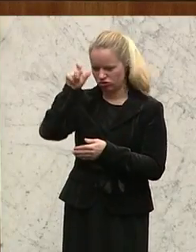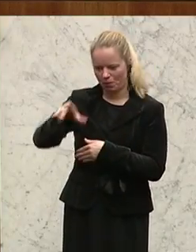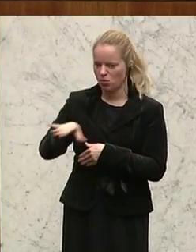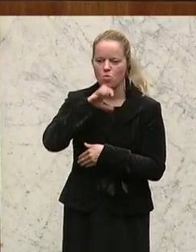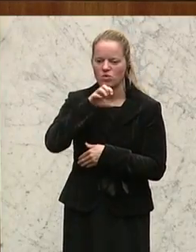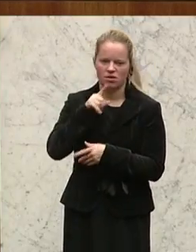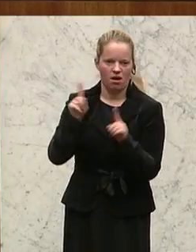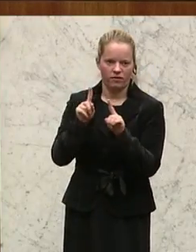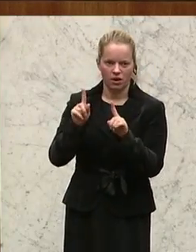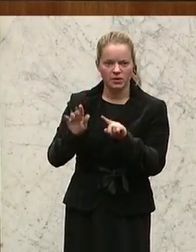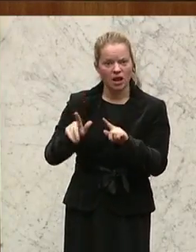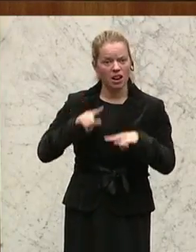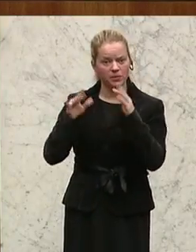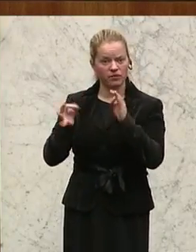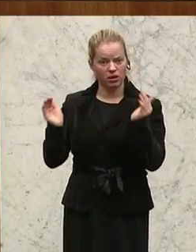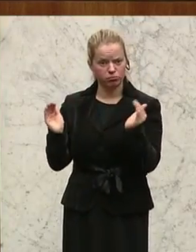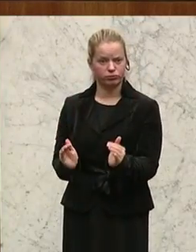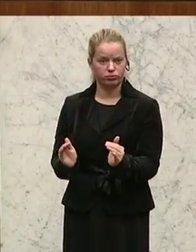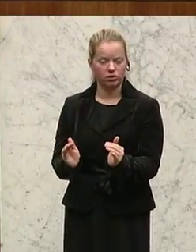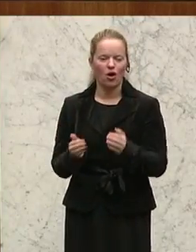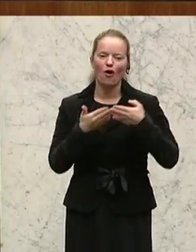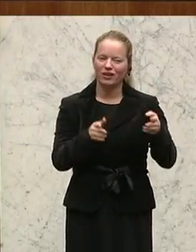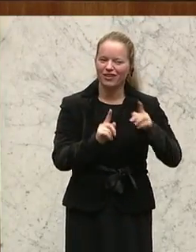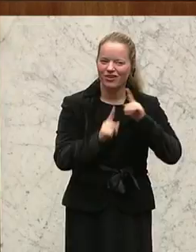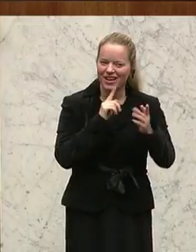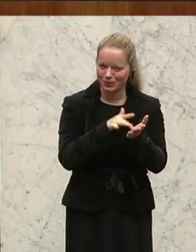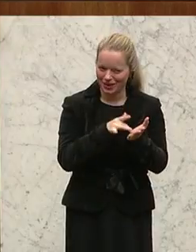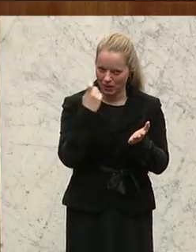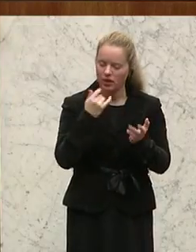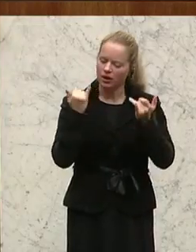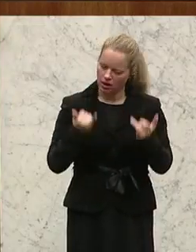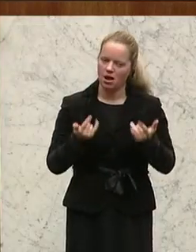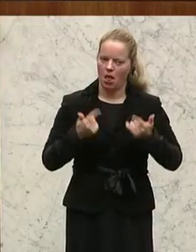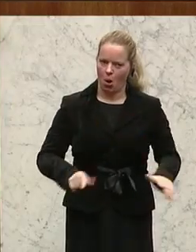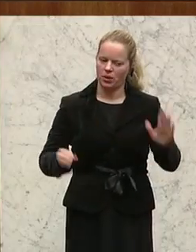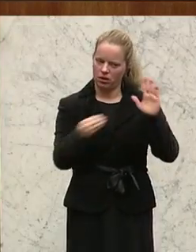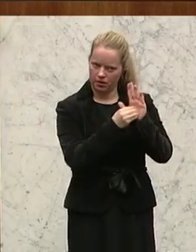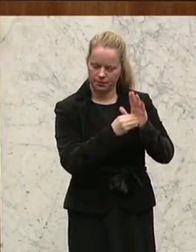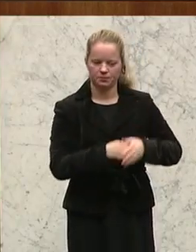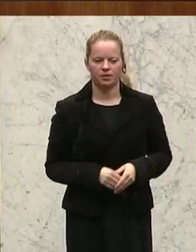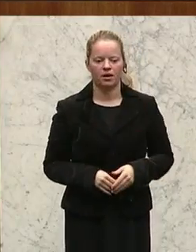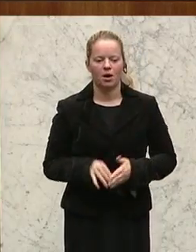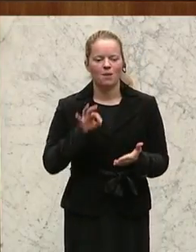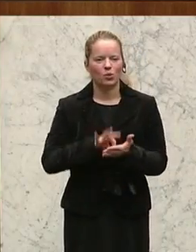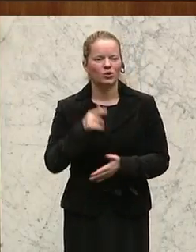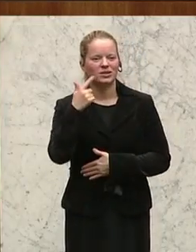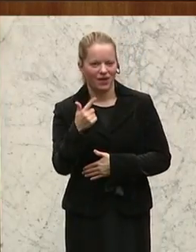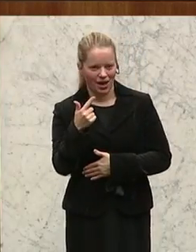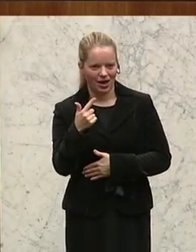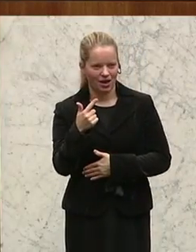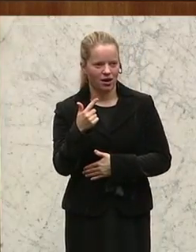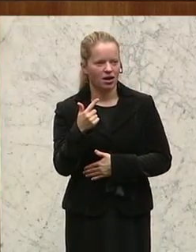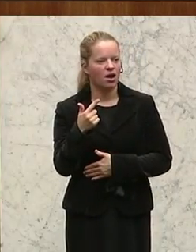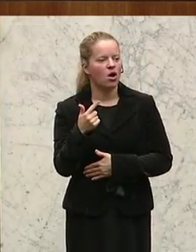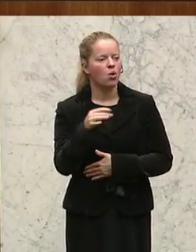Beeinträchtigung ihrer Lebensqualität bei der Benutzung öffentlicher Verkehrsmittel. Zum Top 2 wird mein Kollege Harald Walser sprechen zum